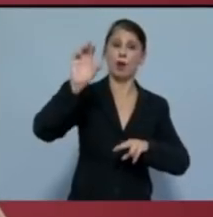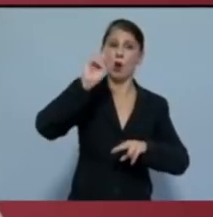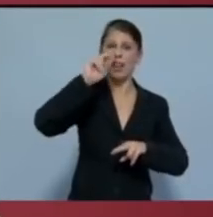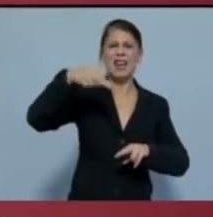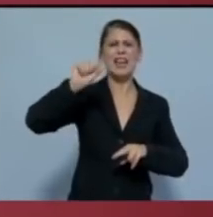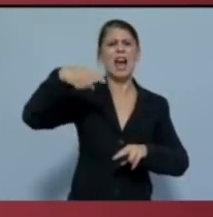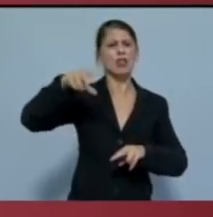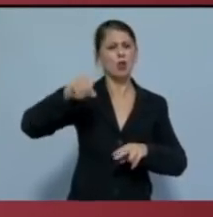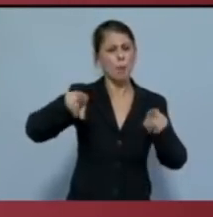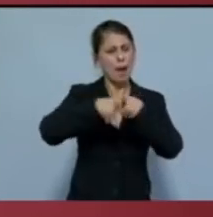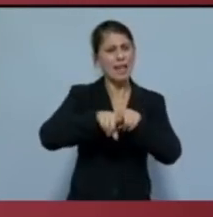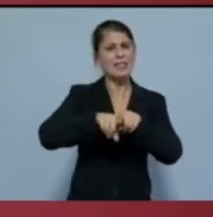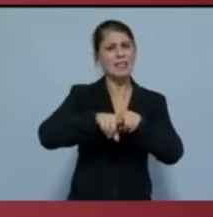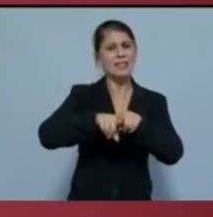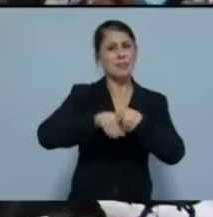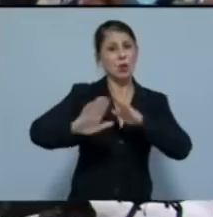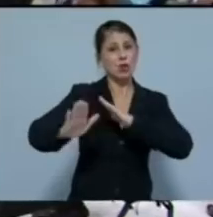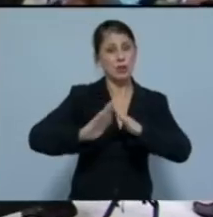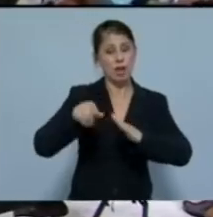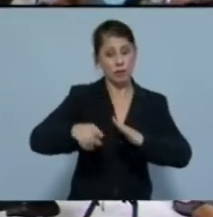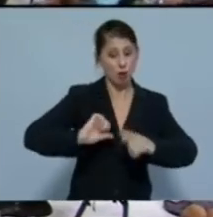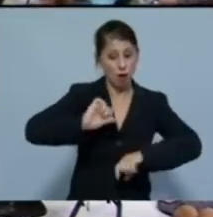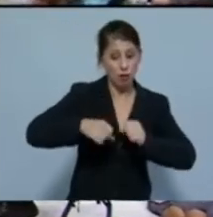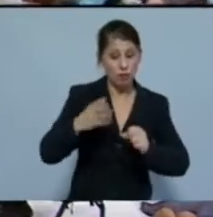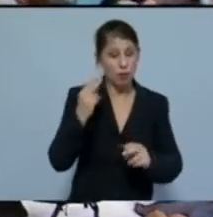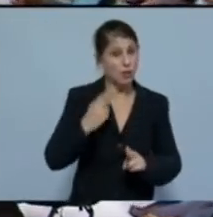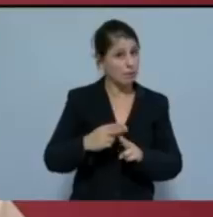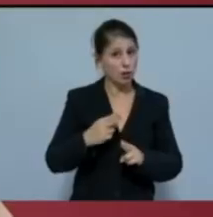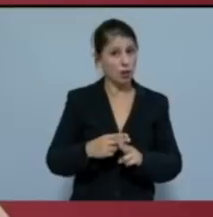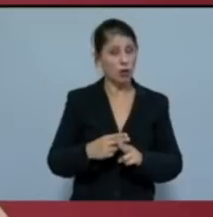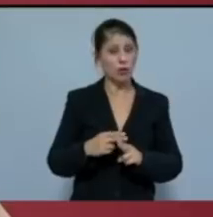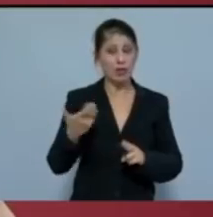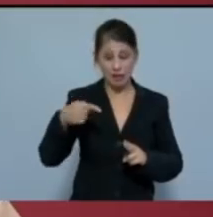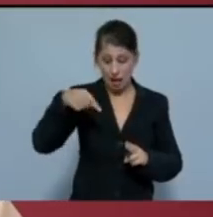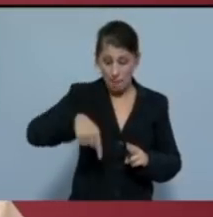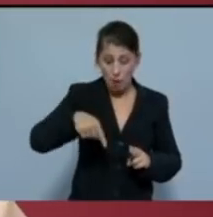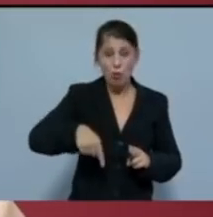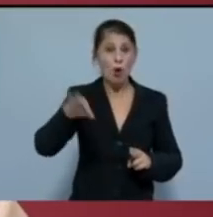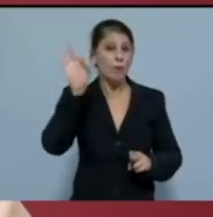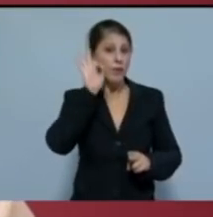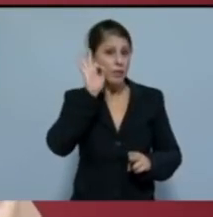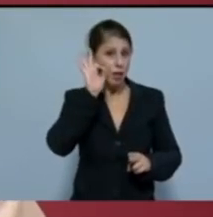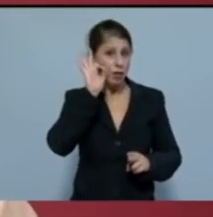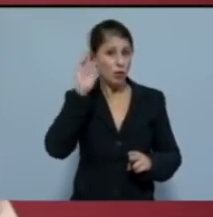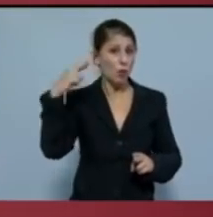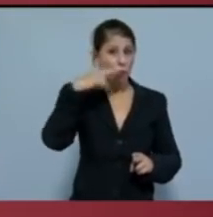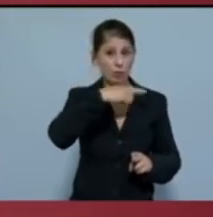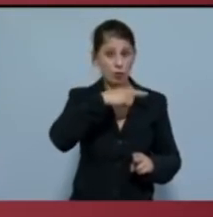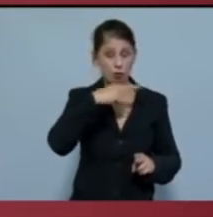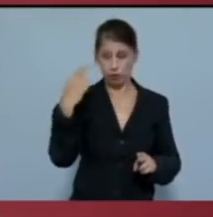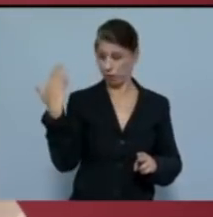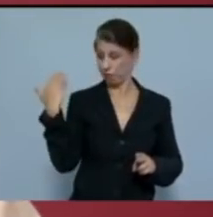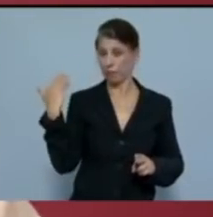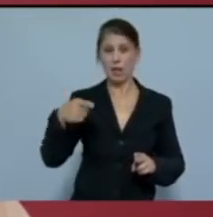αποκτά κρίσιμη σημασία, όταν μάλιστα από εδώ, από τη Θεσσαλονίκη, ο Πρωθυπουργός